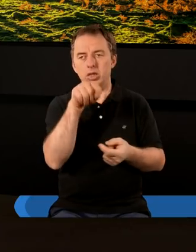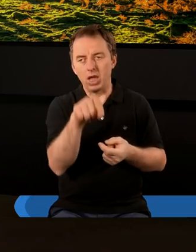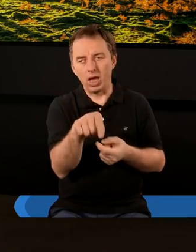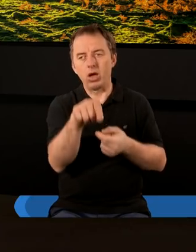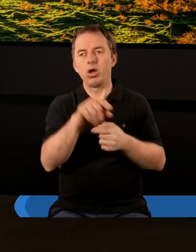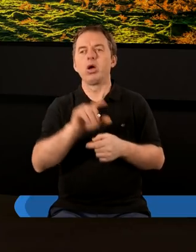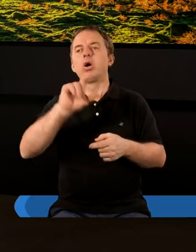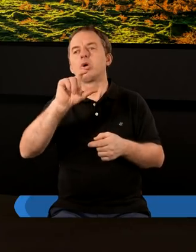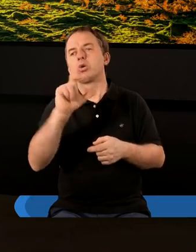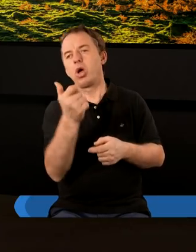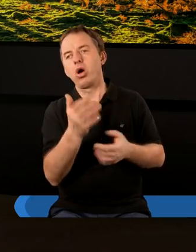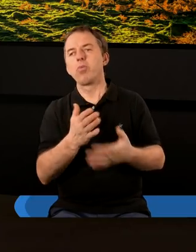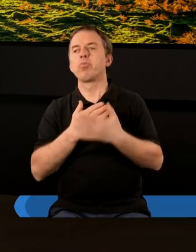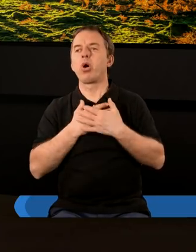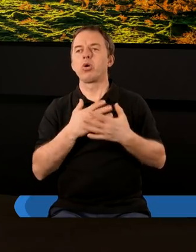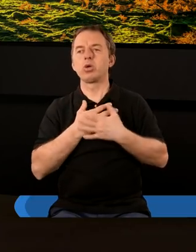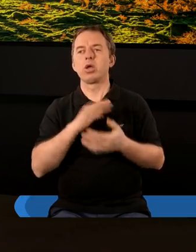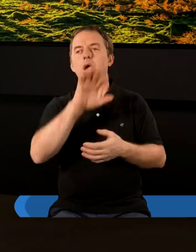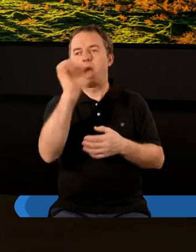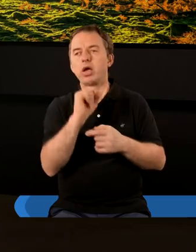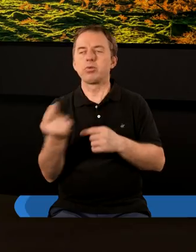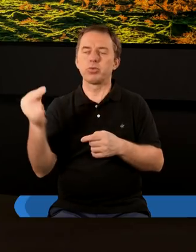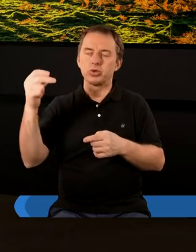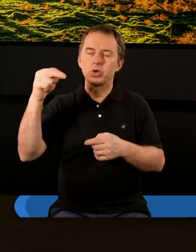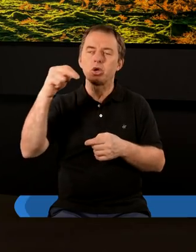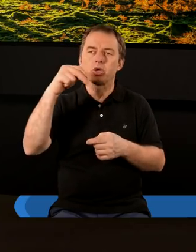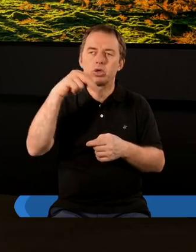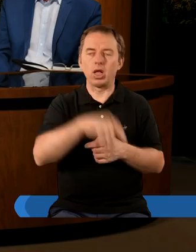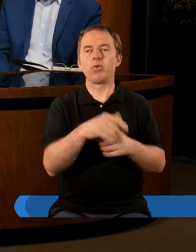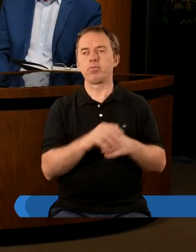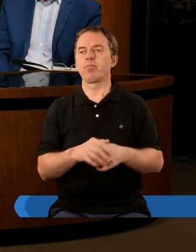tego, co posiadasz, aż przyjdę.